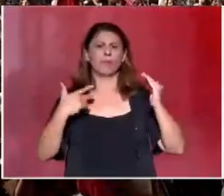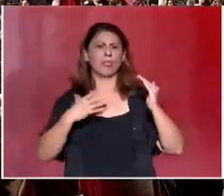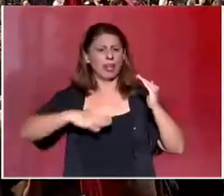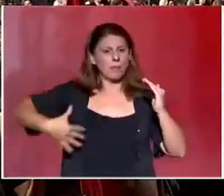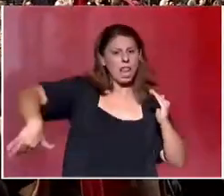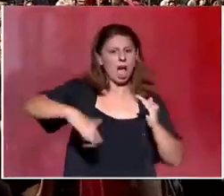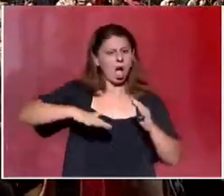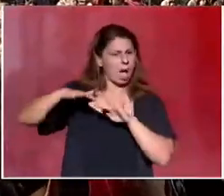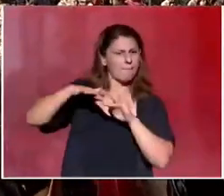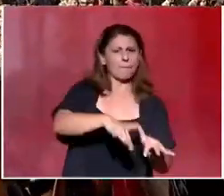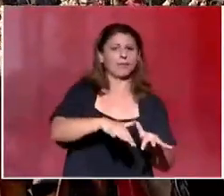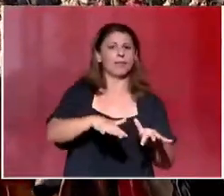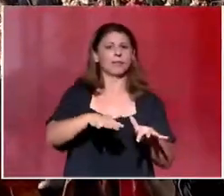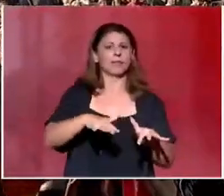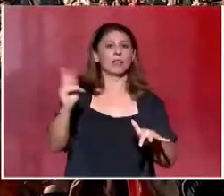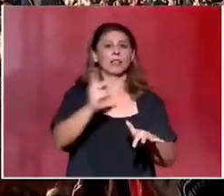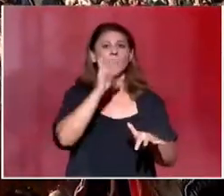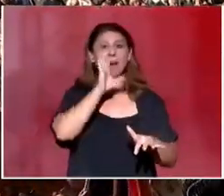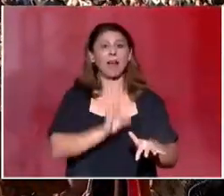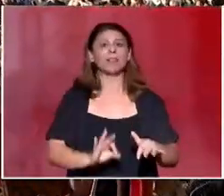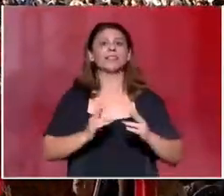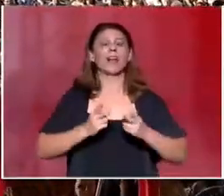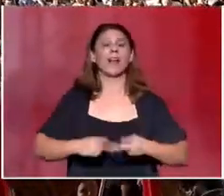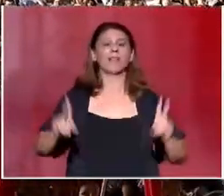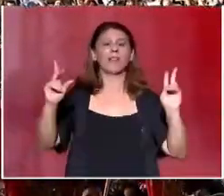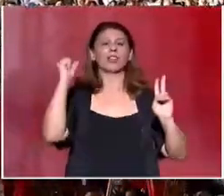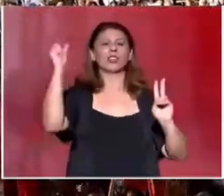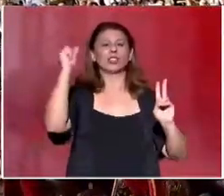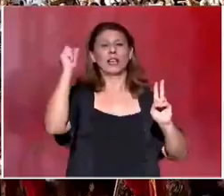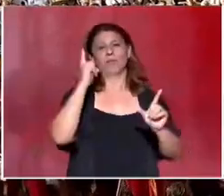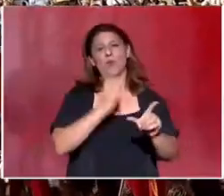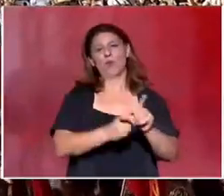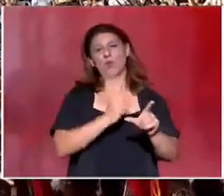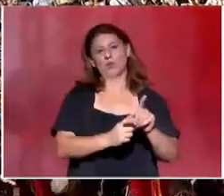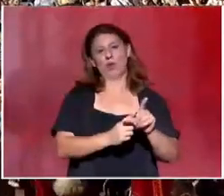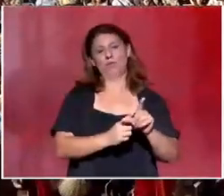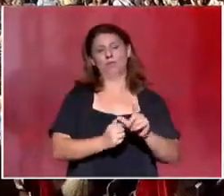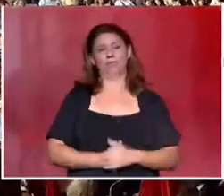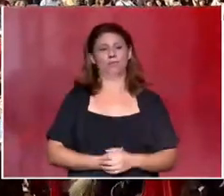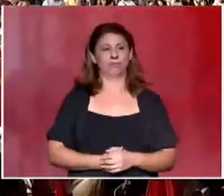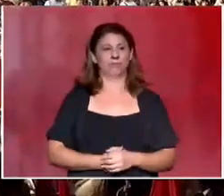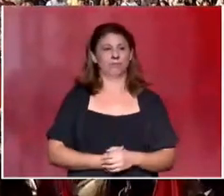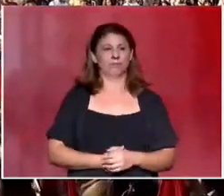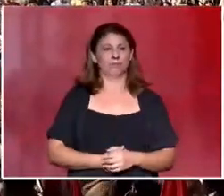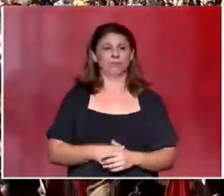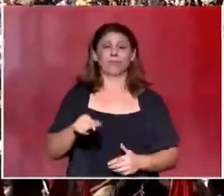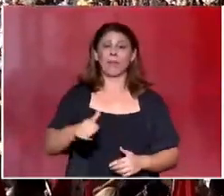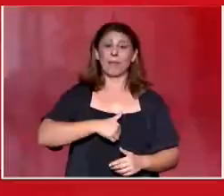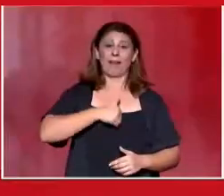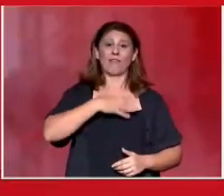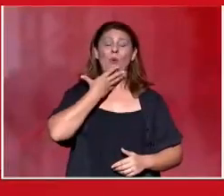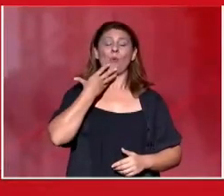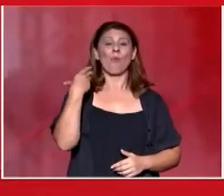για την κοινωνία της πραγματικής ελευθερίας, το σοσιαλισμό-κομουνισμό. Αυτή την περήφανη και όμορφη